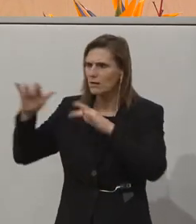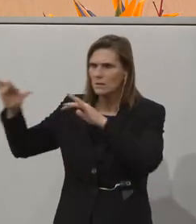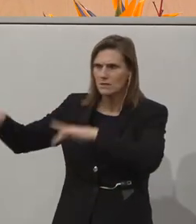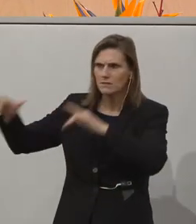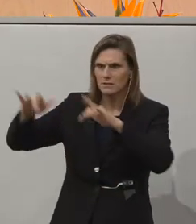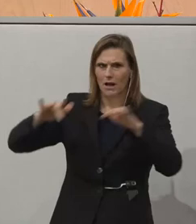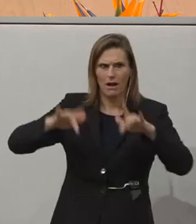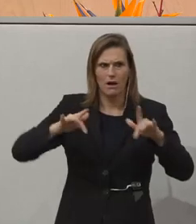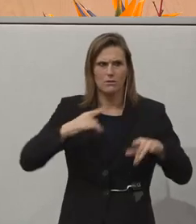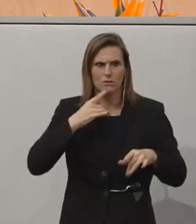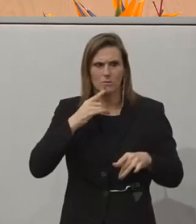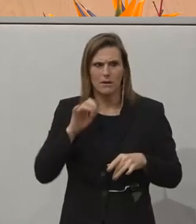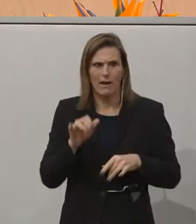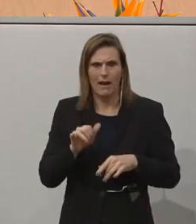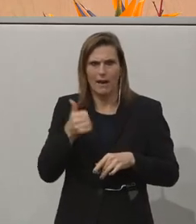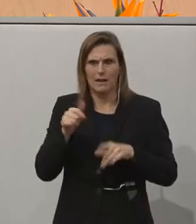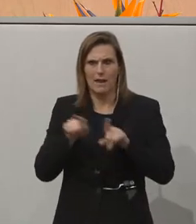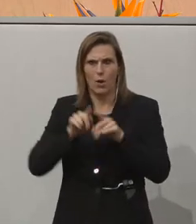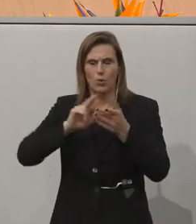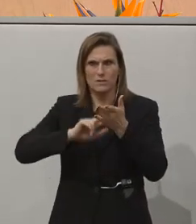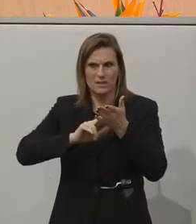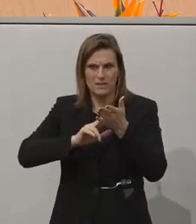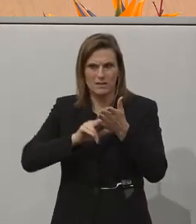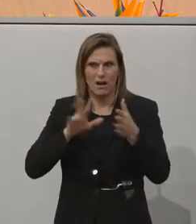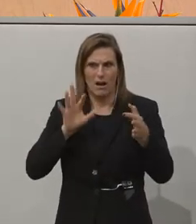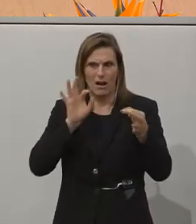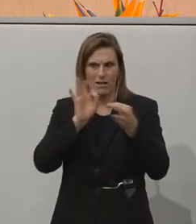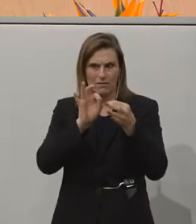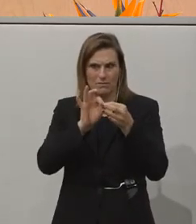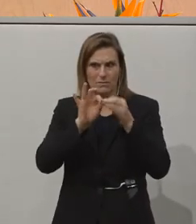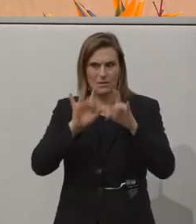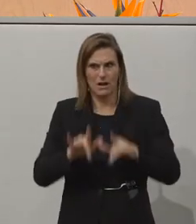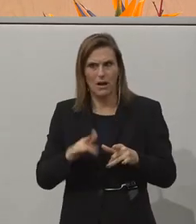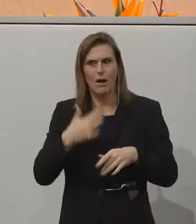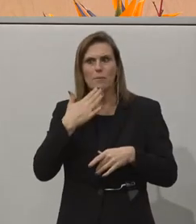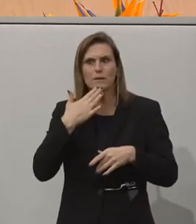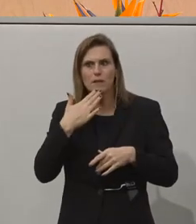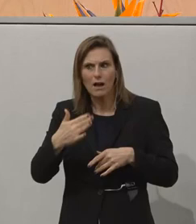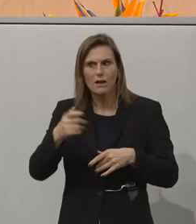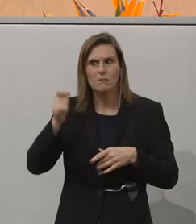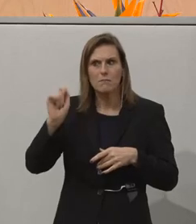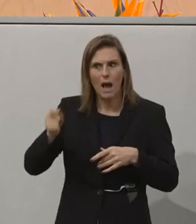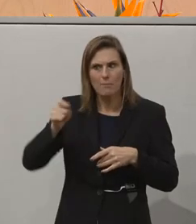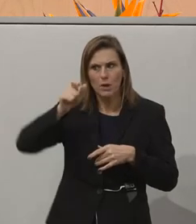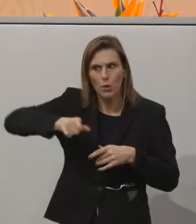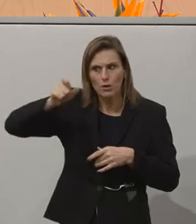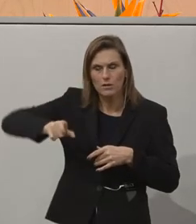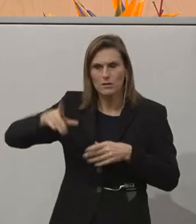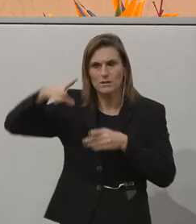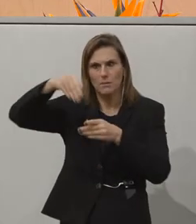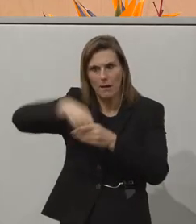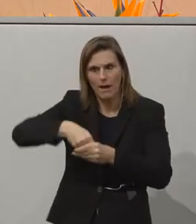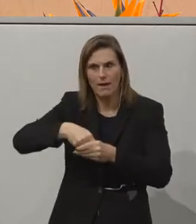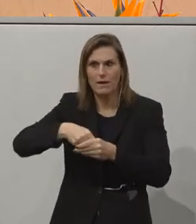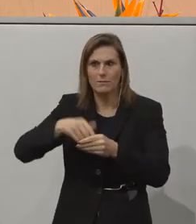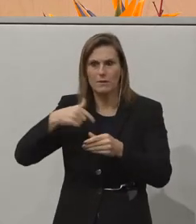und ich glaube zumindest eine ist ja auch digital dabei, bei den Abgeordneten bedanken für ihre Teilnahme. Ich bin